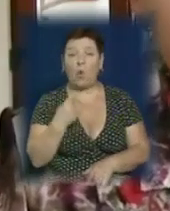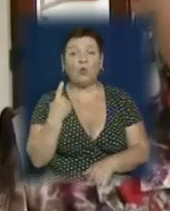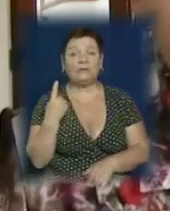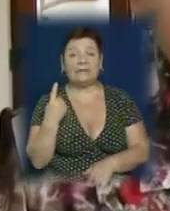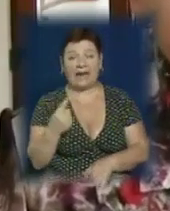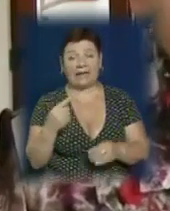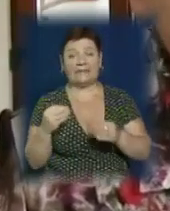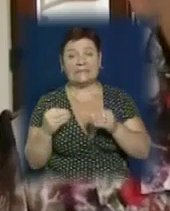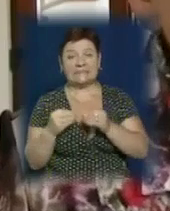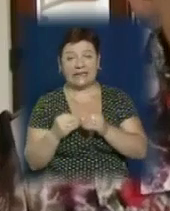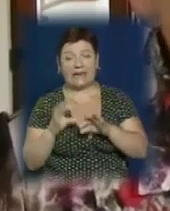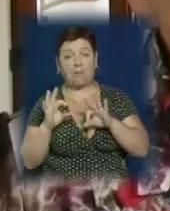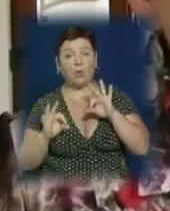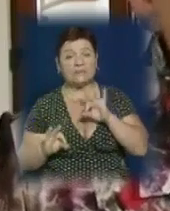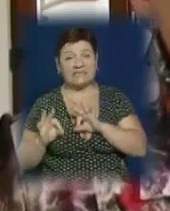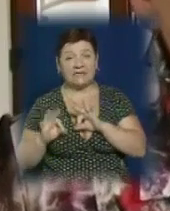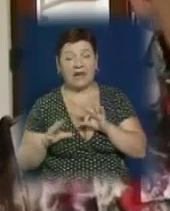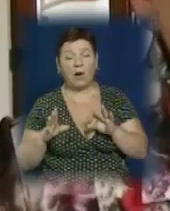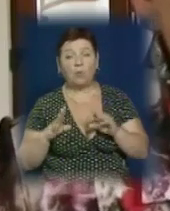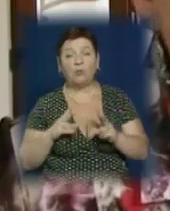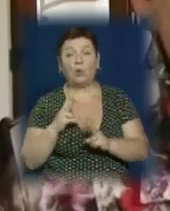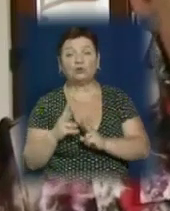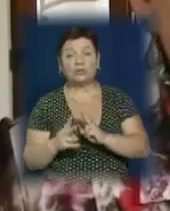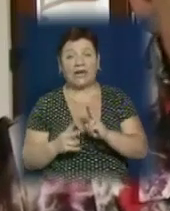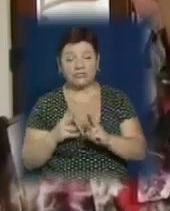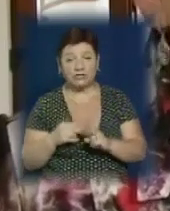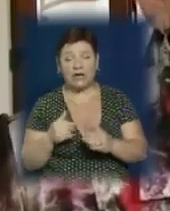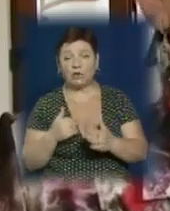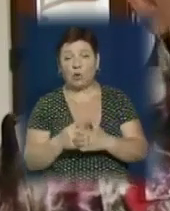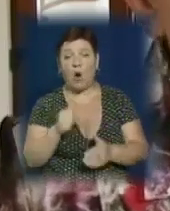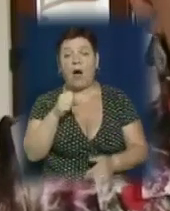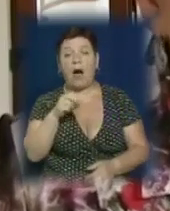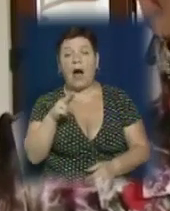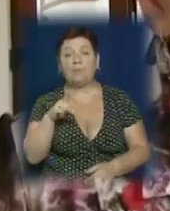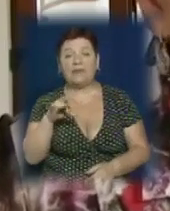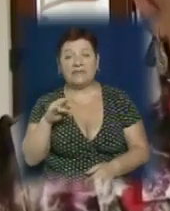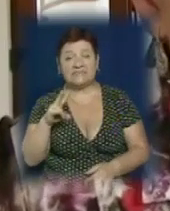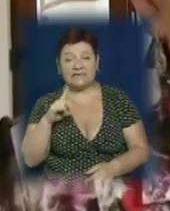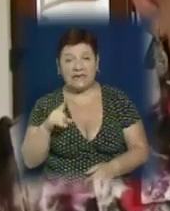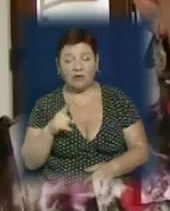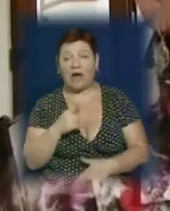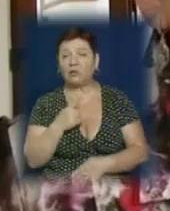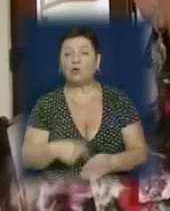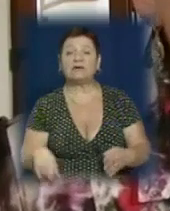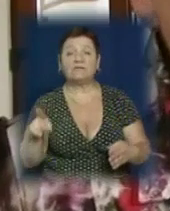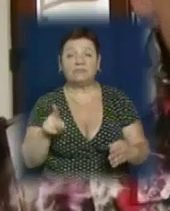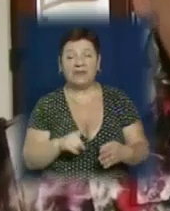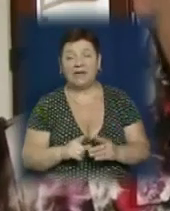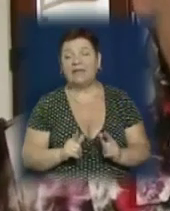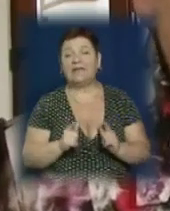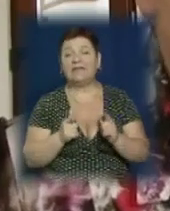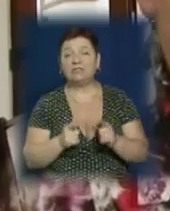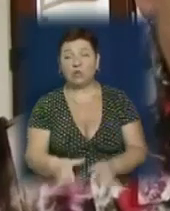десята процента була оскаржена до апеляційних судів. А до касаційної інстанції надійшло